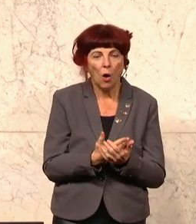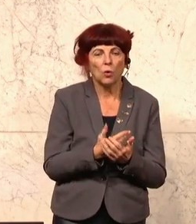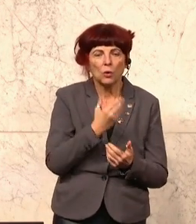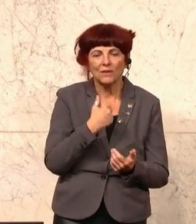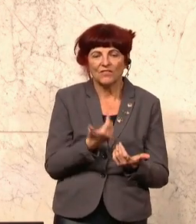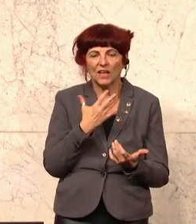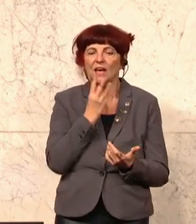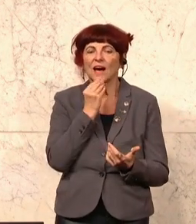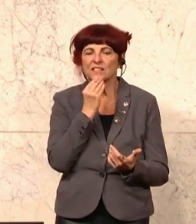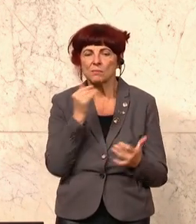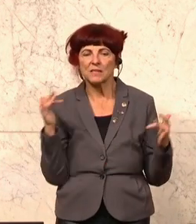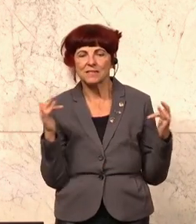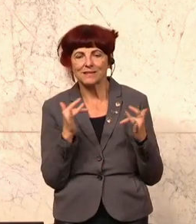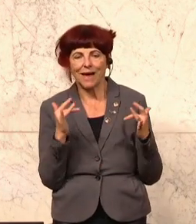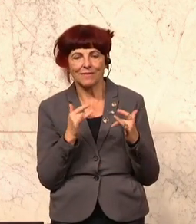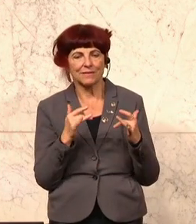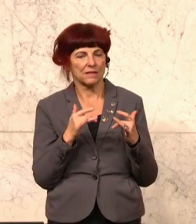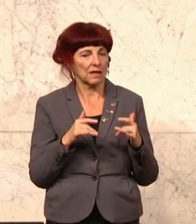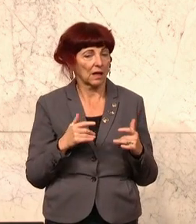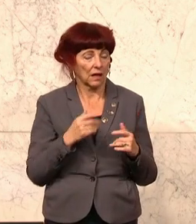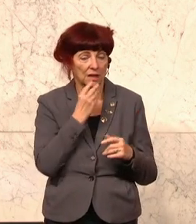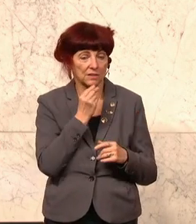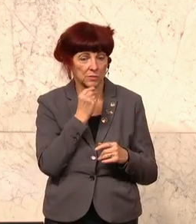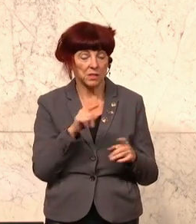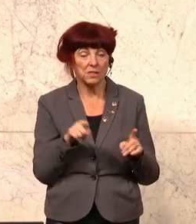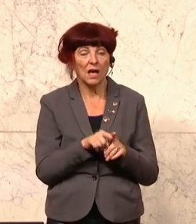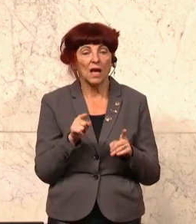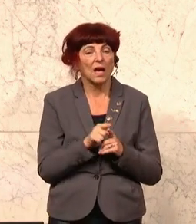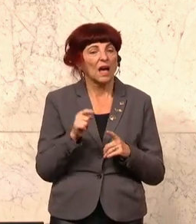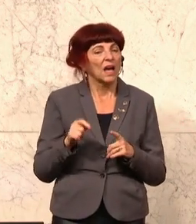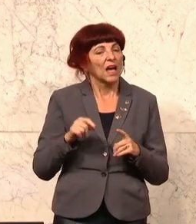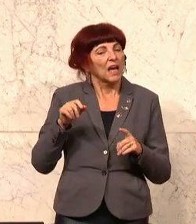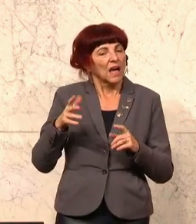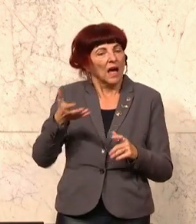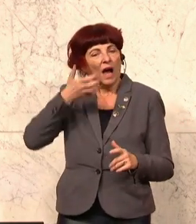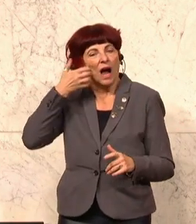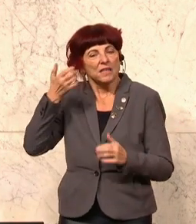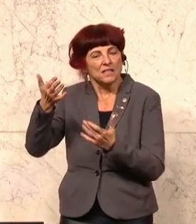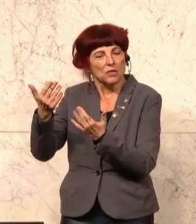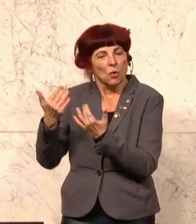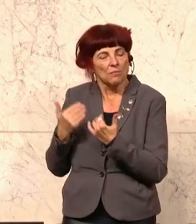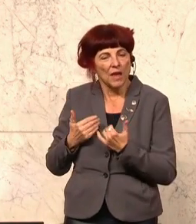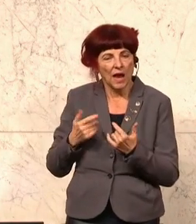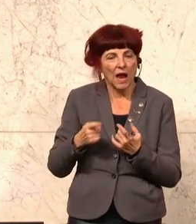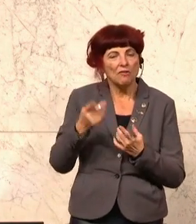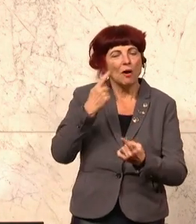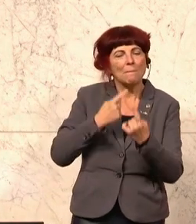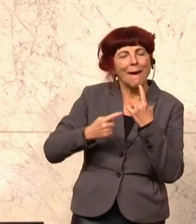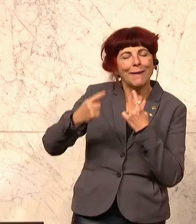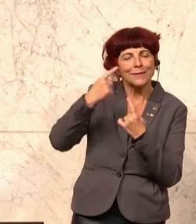ethnisch, geopolitisch, religiös, vermeintlich linksprogressiv oder auch